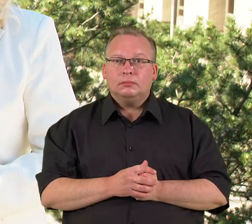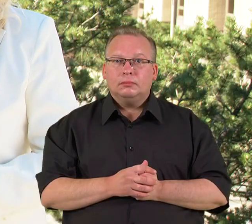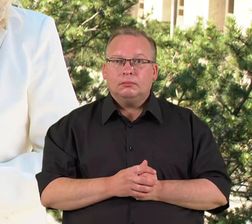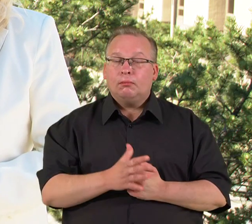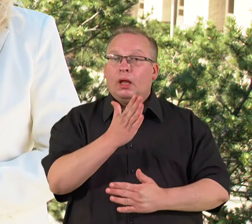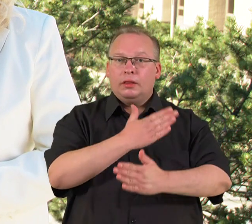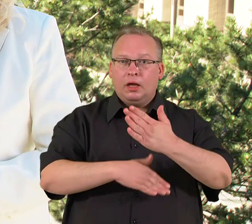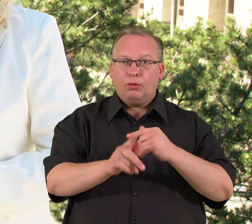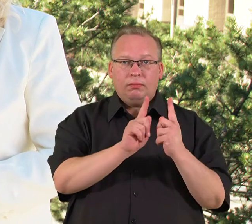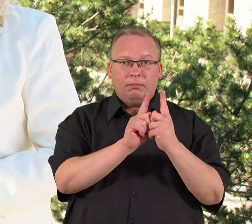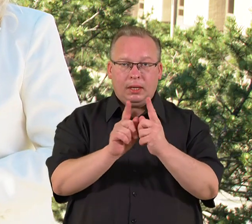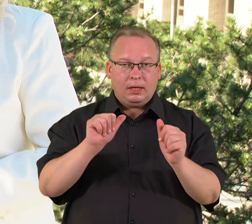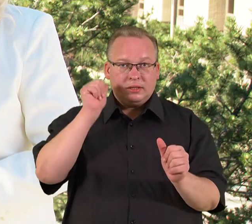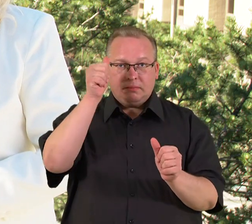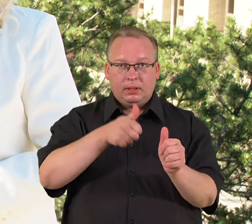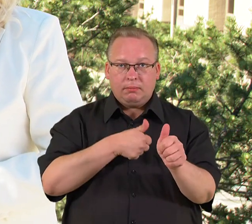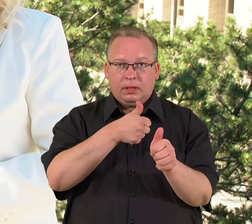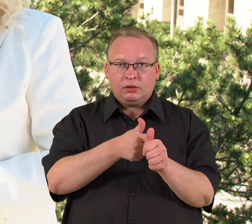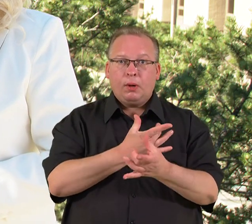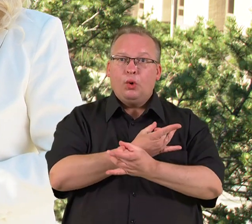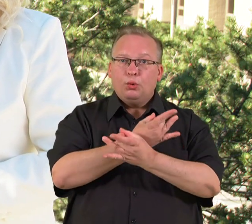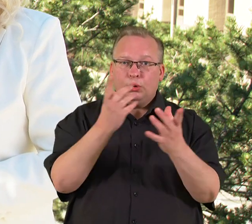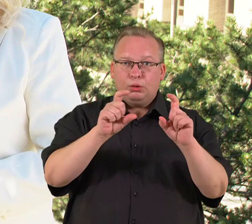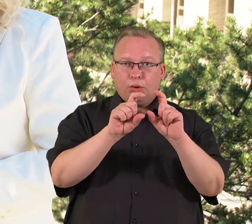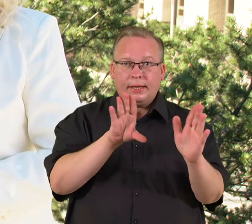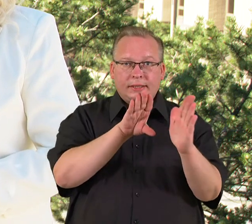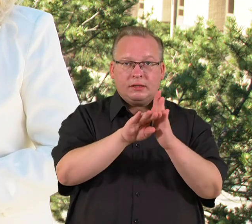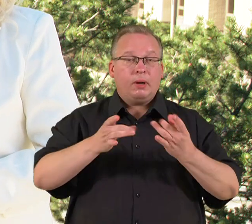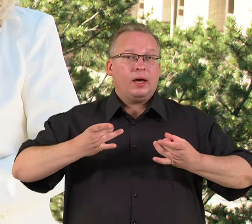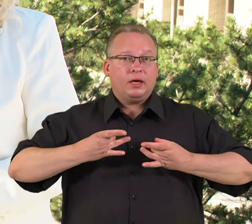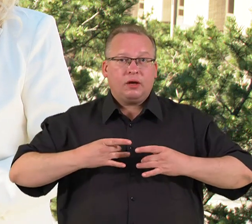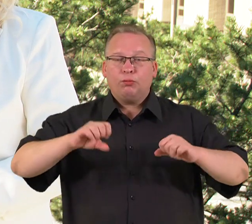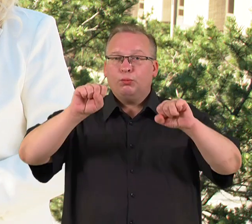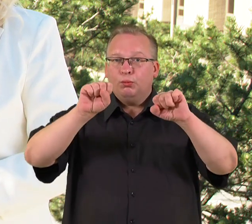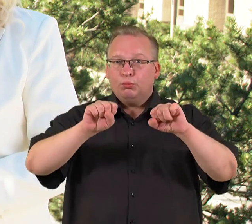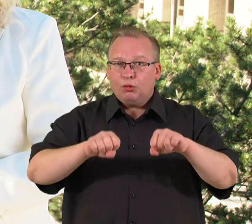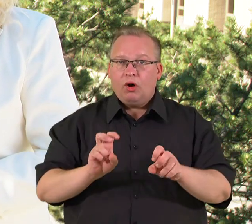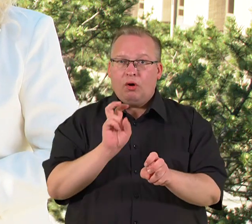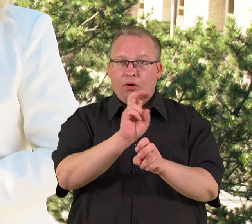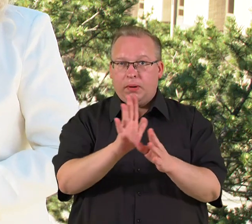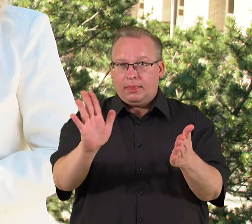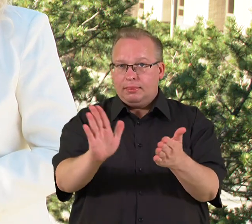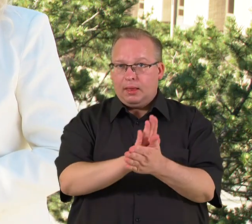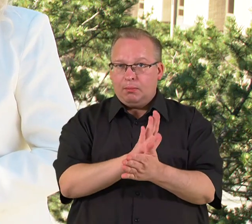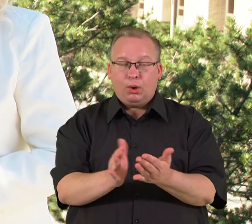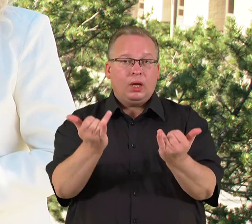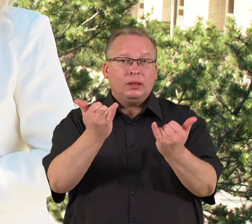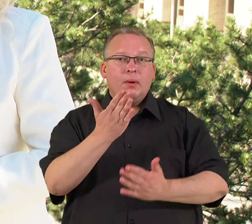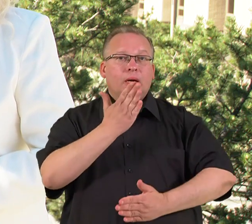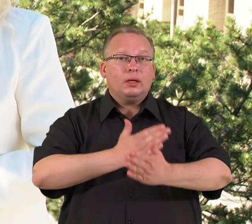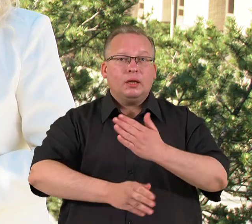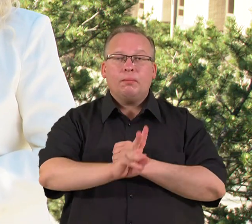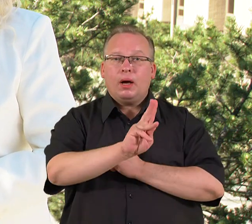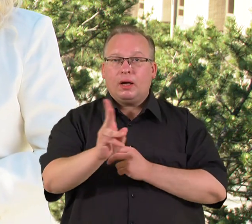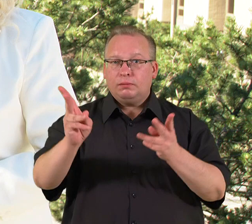Negaliuosius lydintys asmeniniai asistentai į kultūros įstaigas ir renginius galės patekti nemokamai. Šiuo metu neįgalėjų,